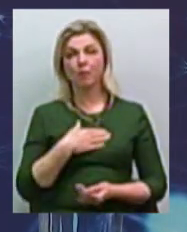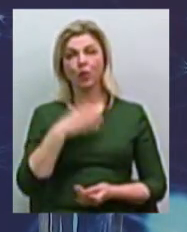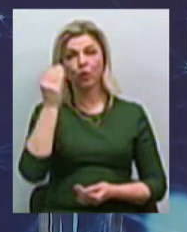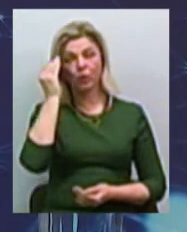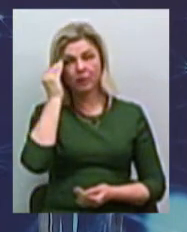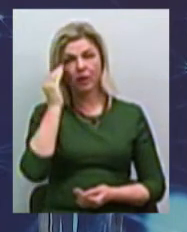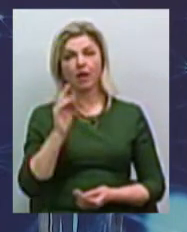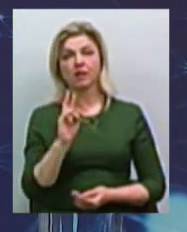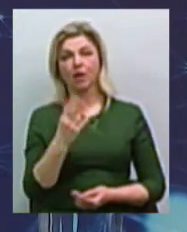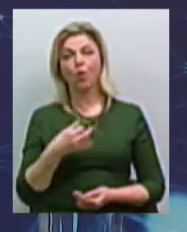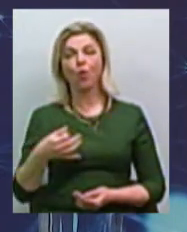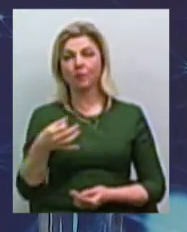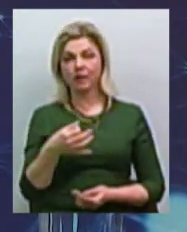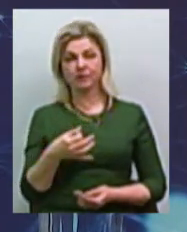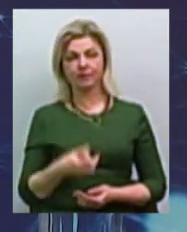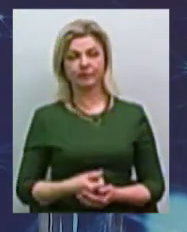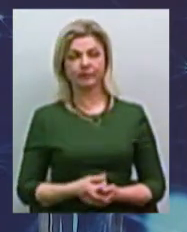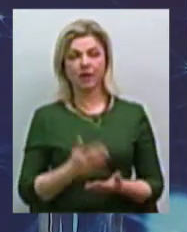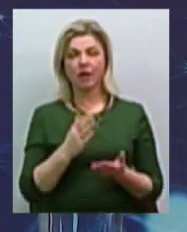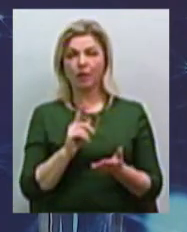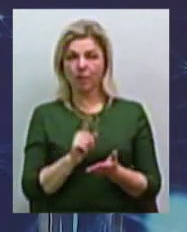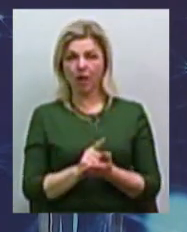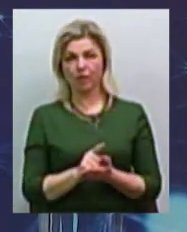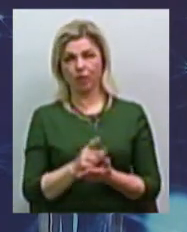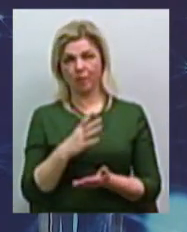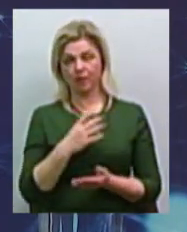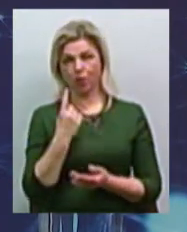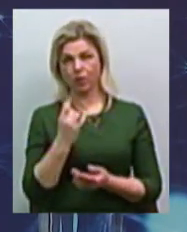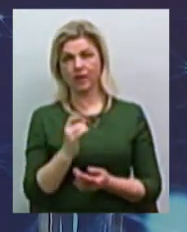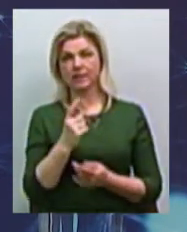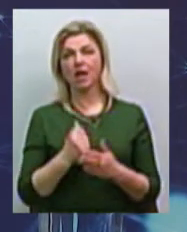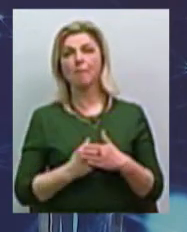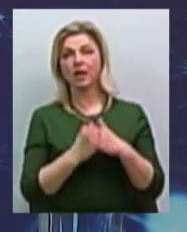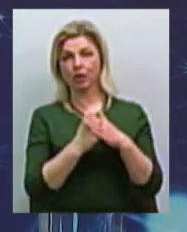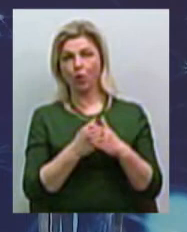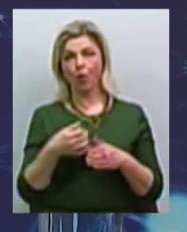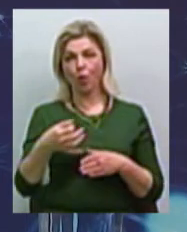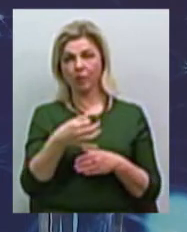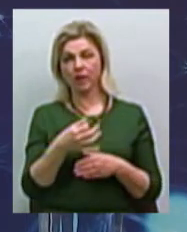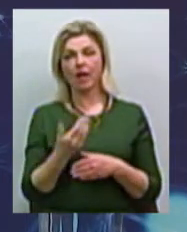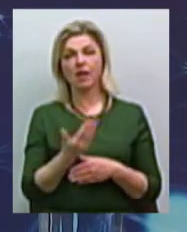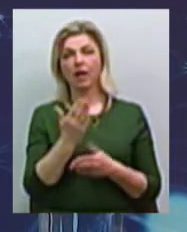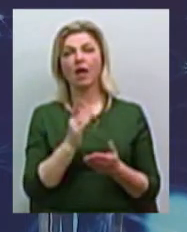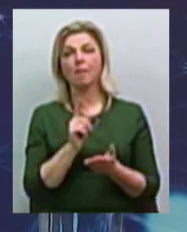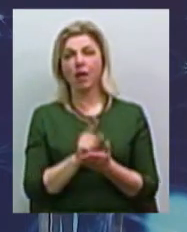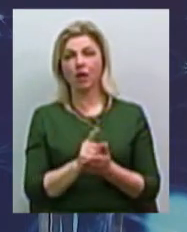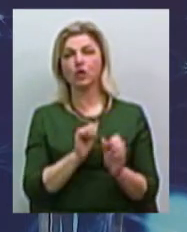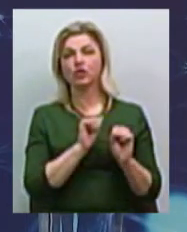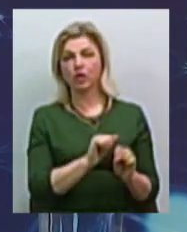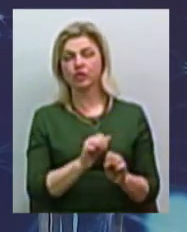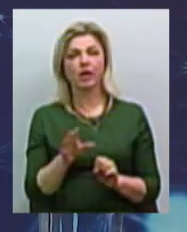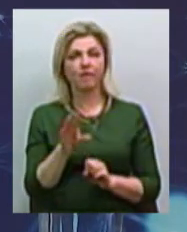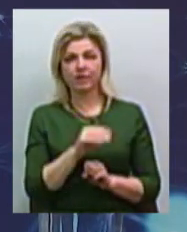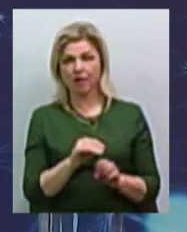Миколаївська область має бути однією з передових областей, які мають захищати всіма можливими